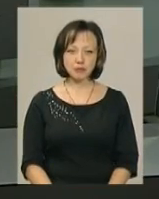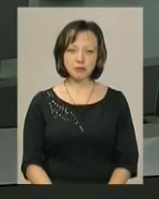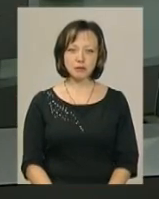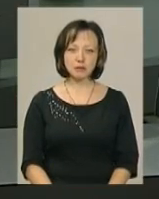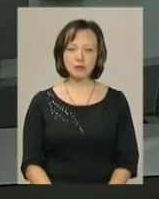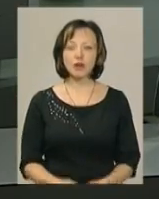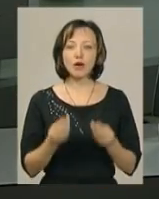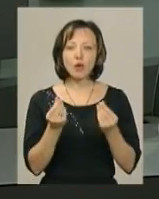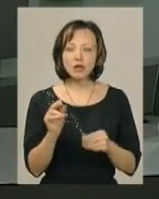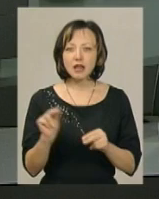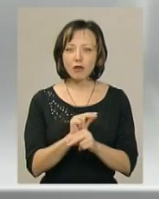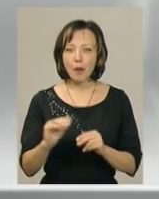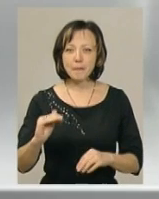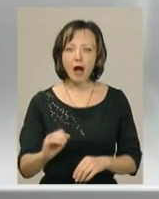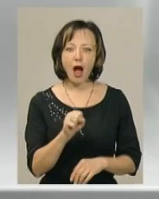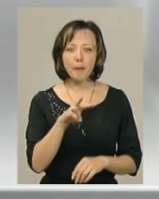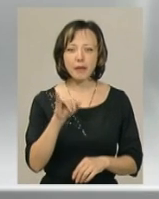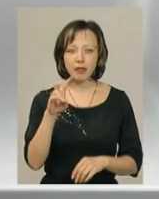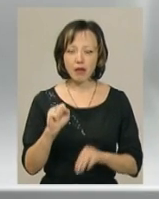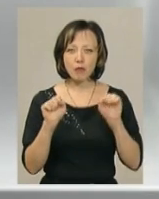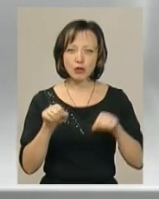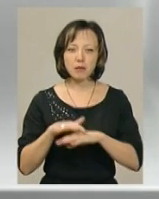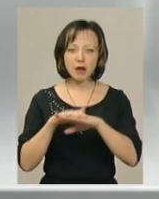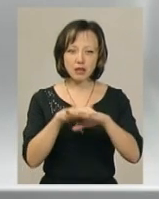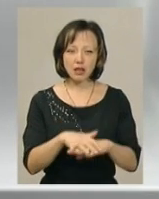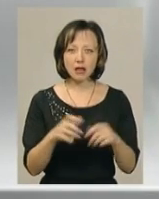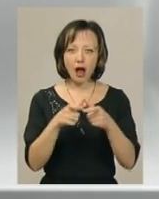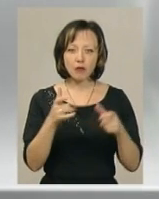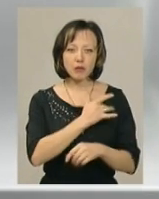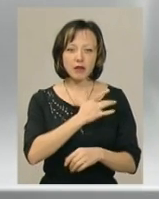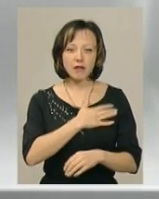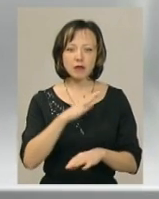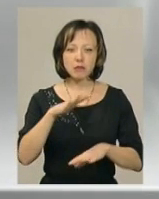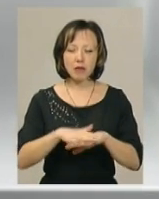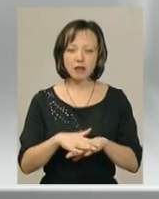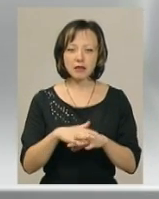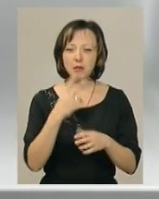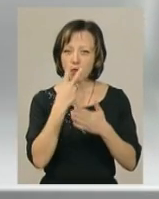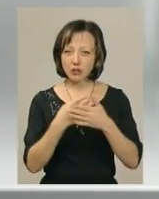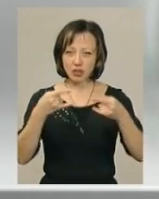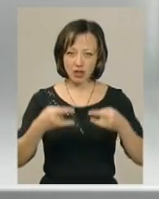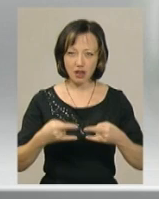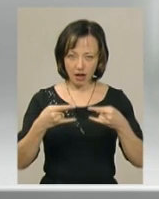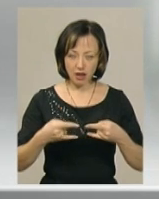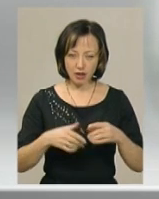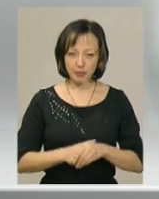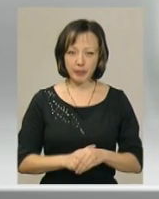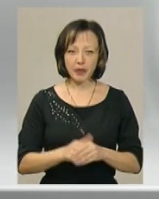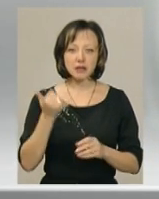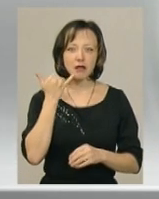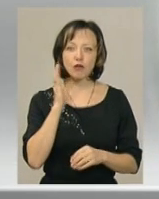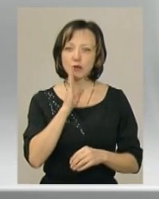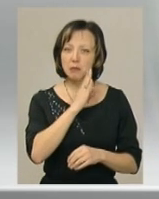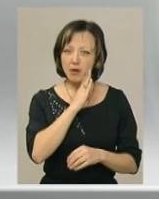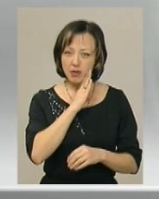Кошти на лікування маленької аміни можна переказати на картку Приватбанку з реквізитами, які ви бачите на екрані. Телефон